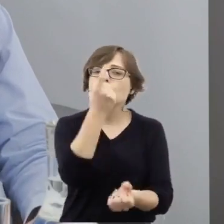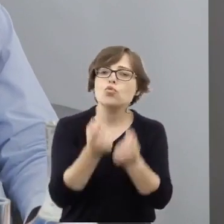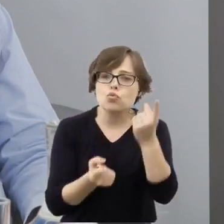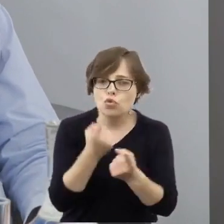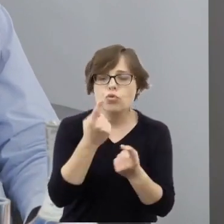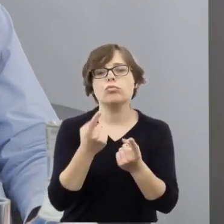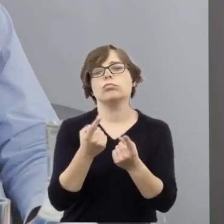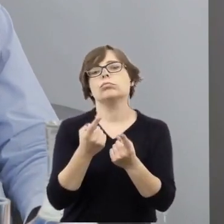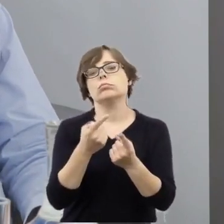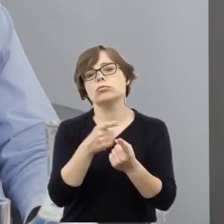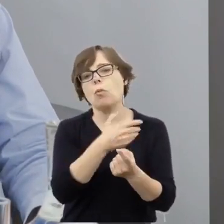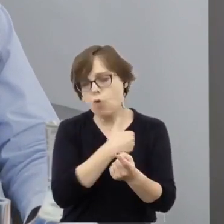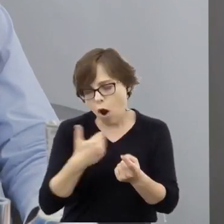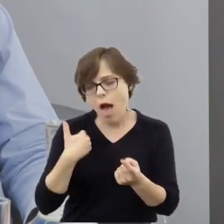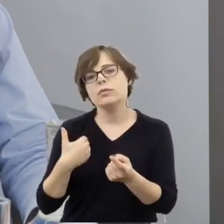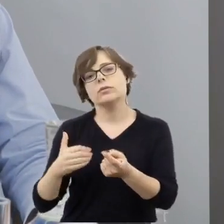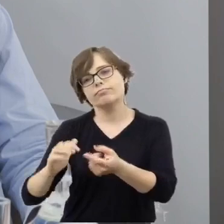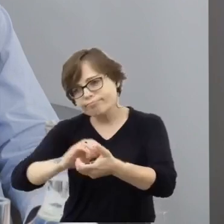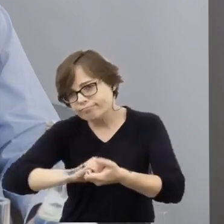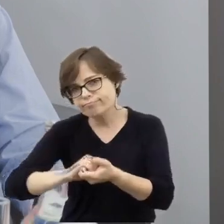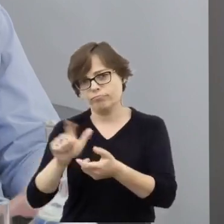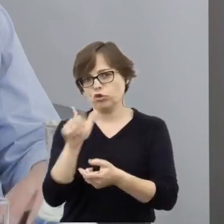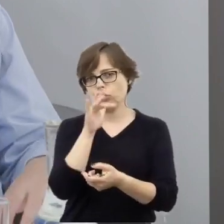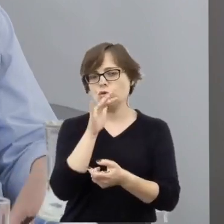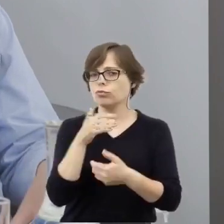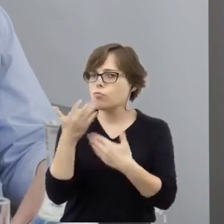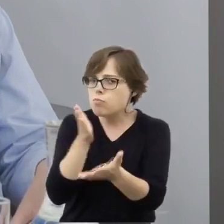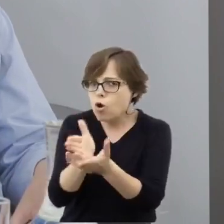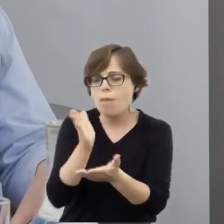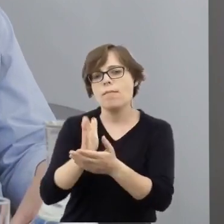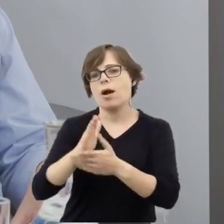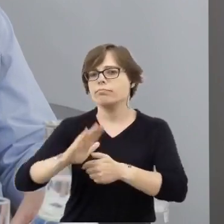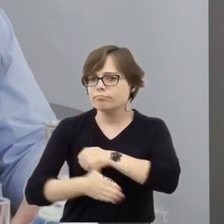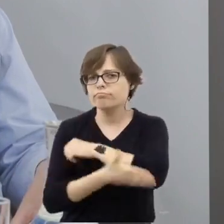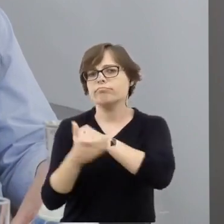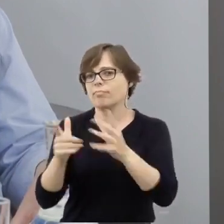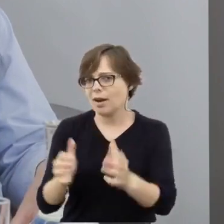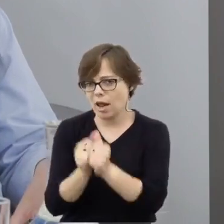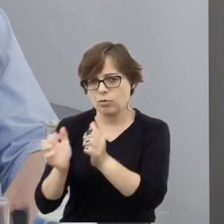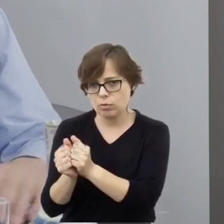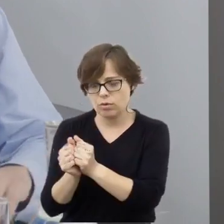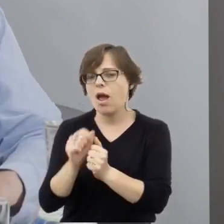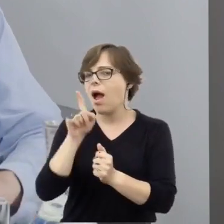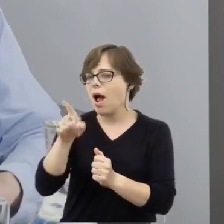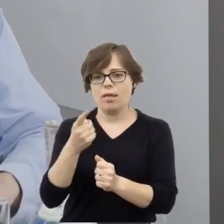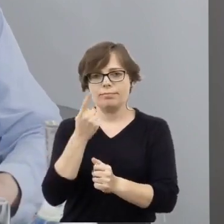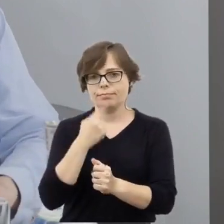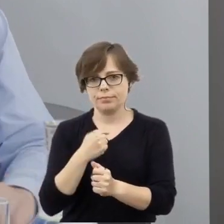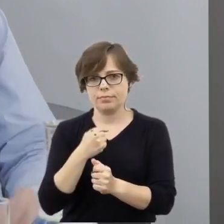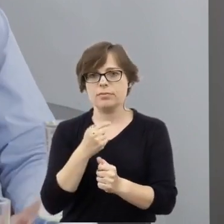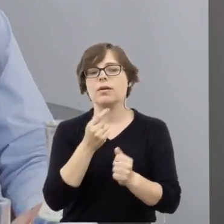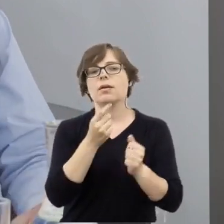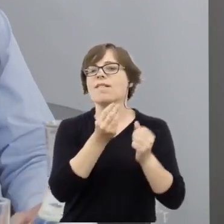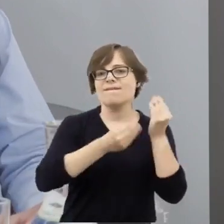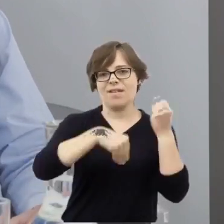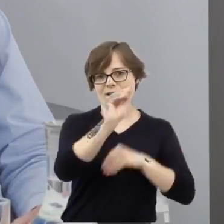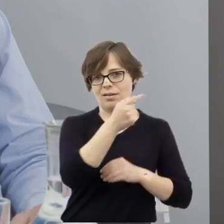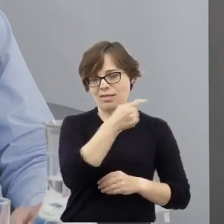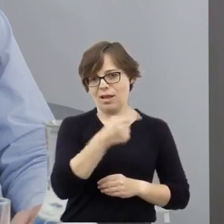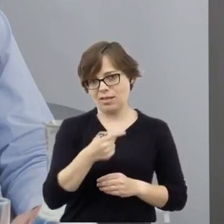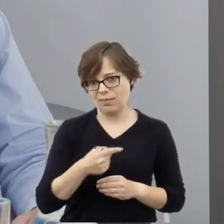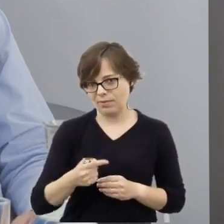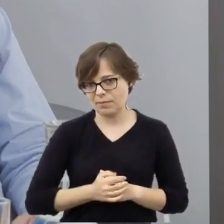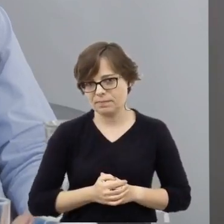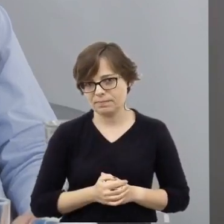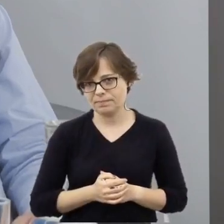ratujących Żydów. Na pewno jednakże ustępowały one działaniom negatywnym. Bez